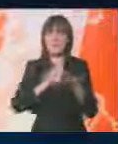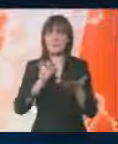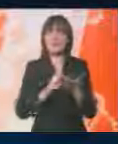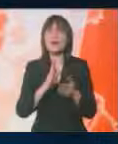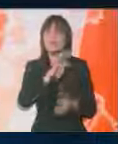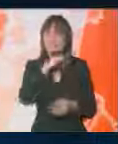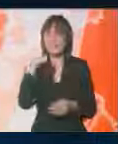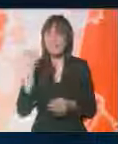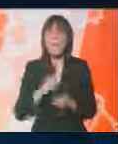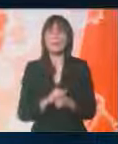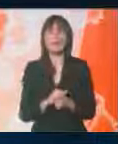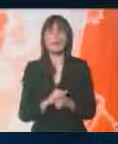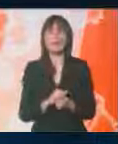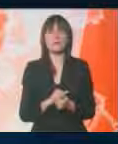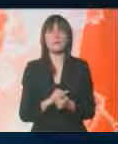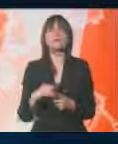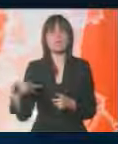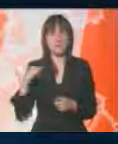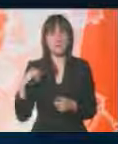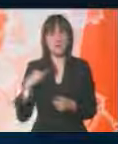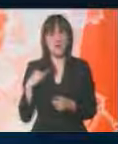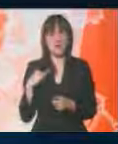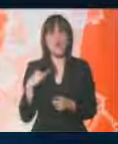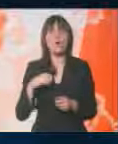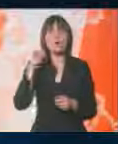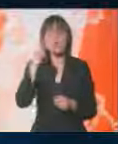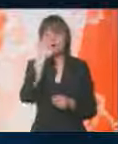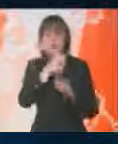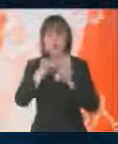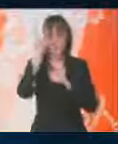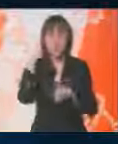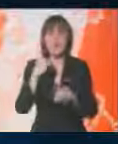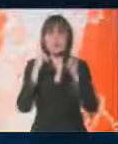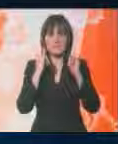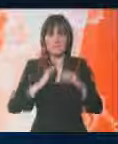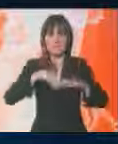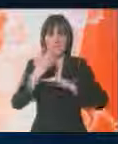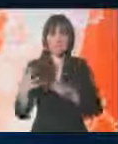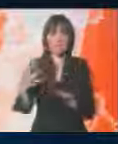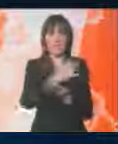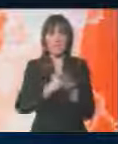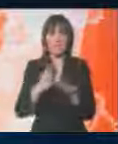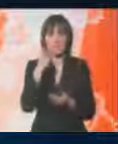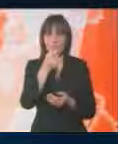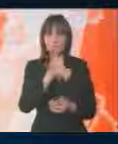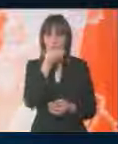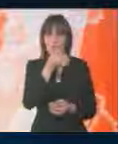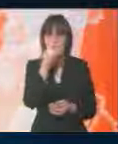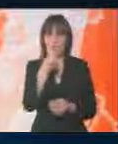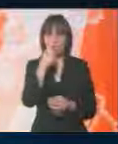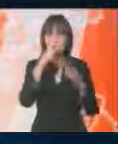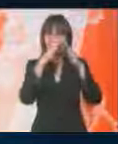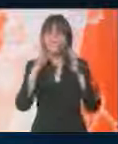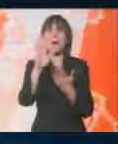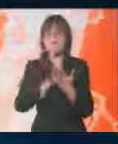Veoma je interesantno da što pre, sada posle usvojenja tog izveštaja u Evropskom